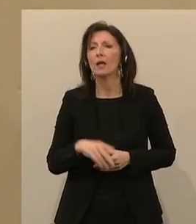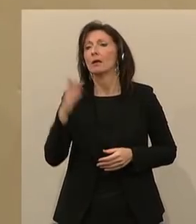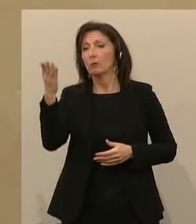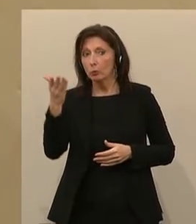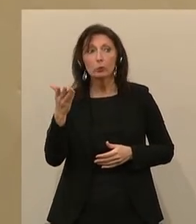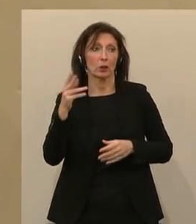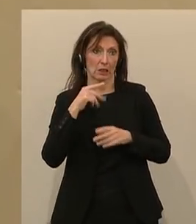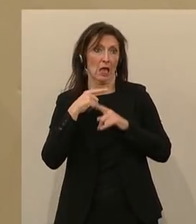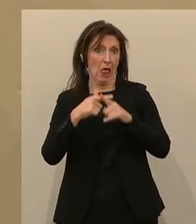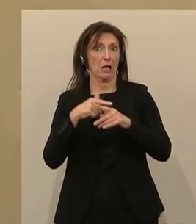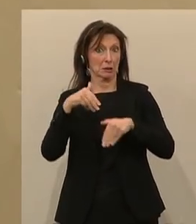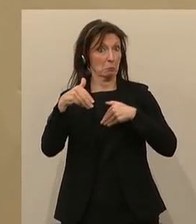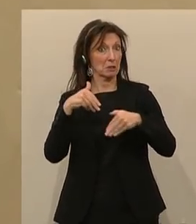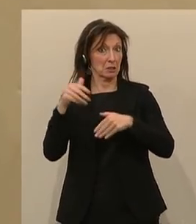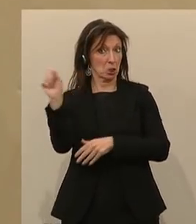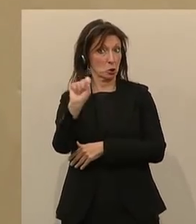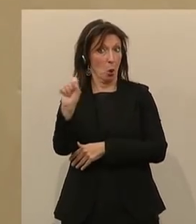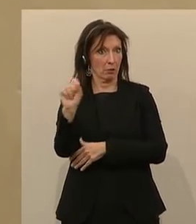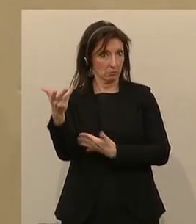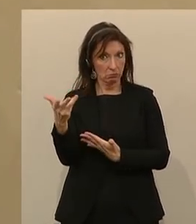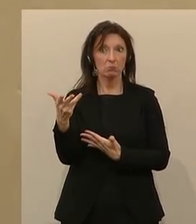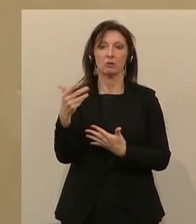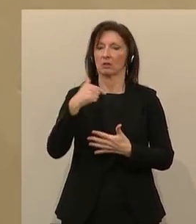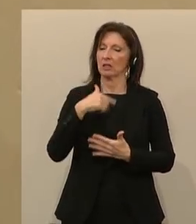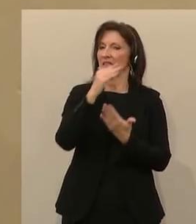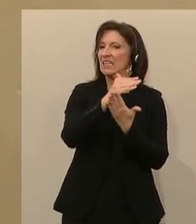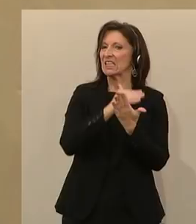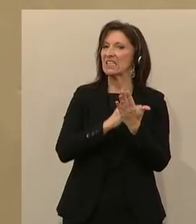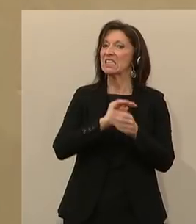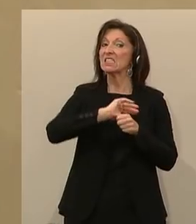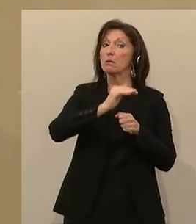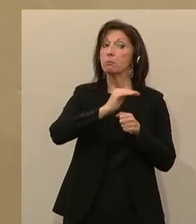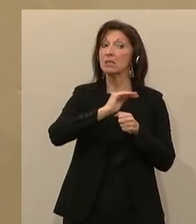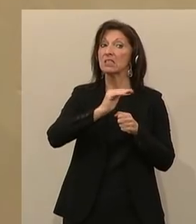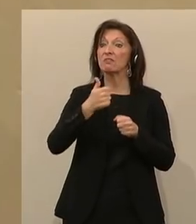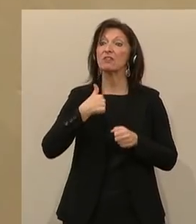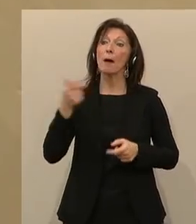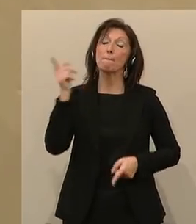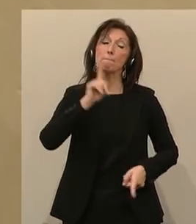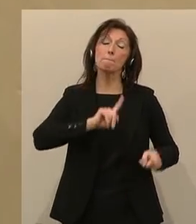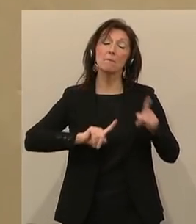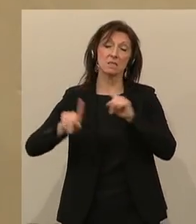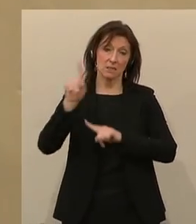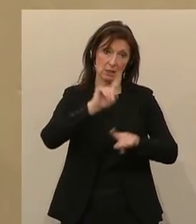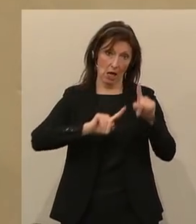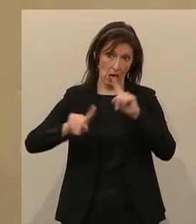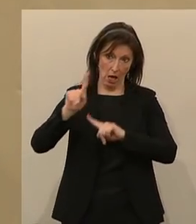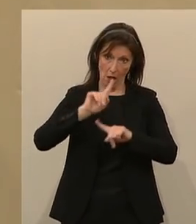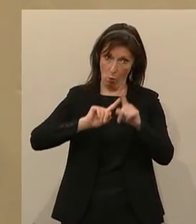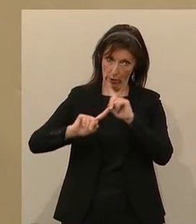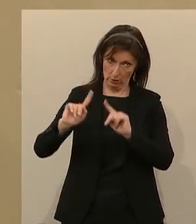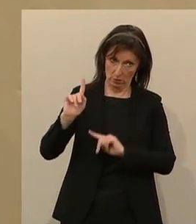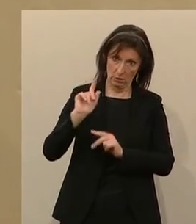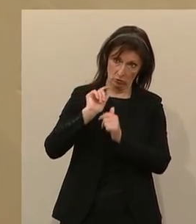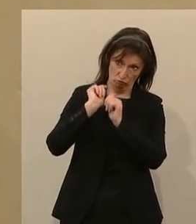-Minister Sobotka vonseiten der Liste Pilz einen Misstrauensvorschuss, der aber durch konkrete Daten